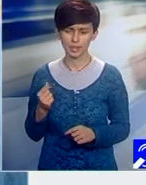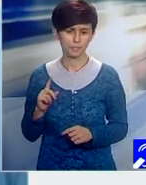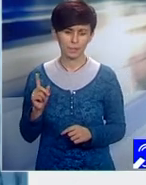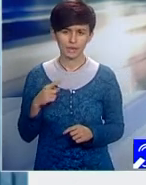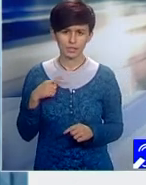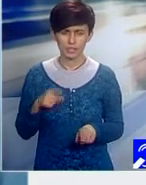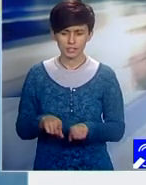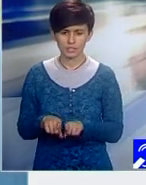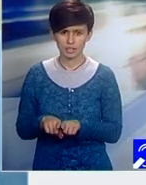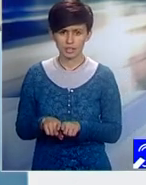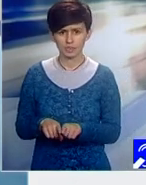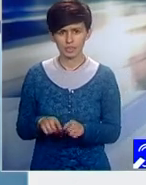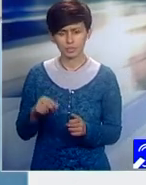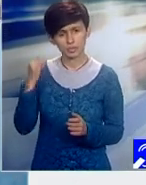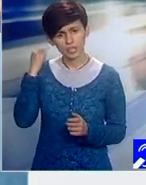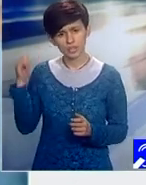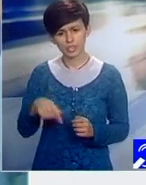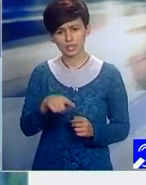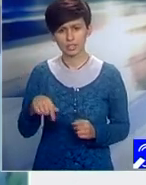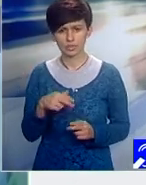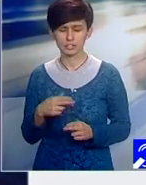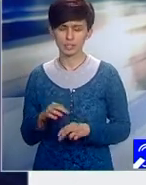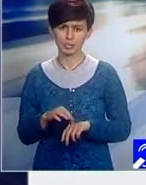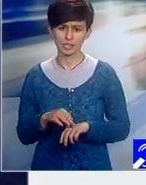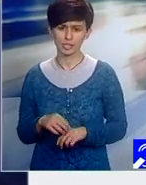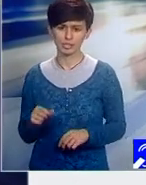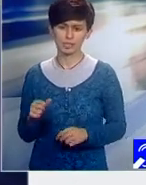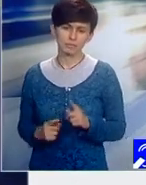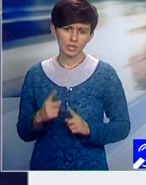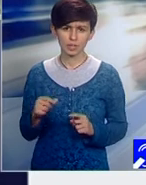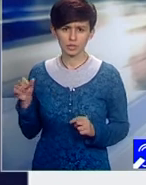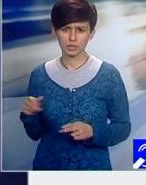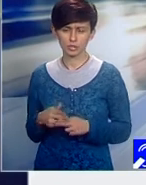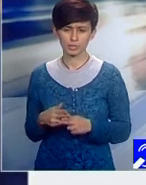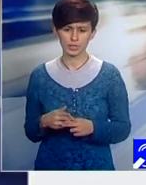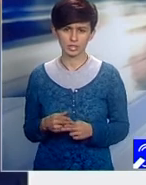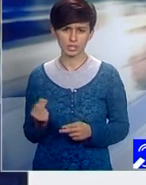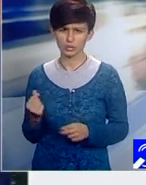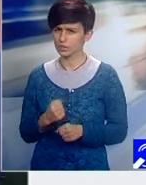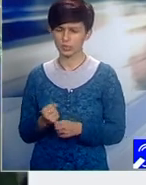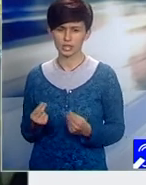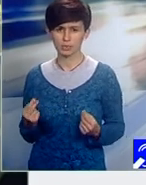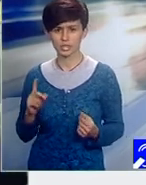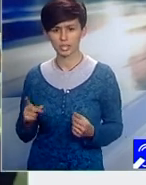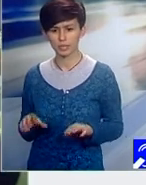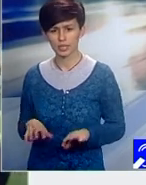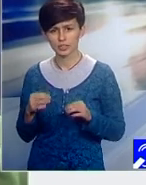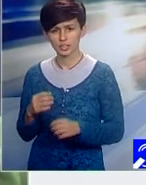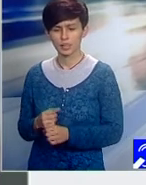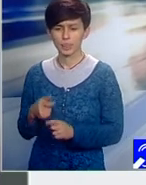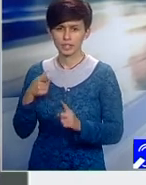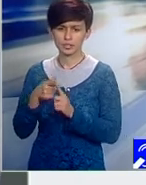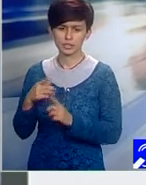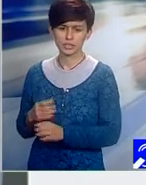noțiunile noastre medicale. Uneori un pacient costă atâta de scump încât trebuie să găsești surse de finanțare. În altă ordine